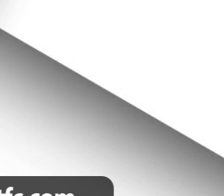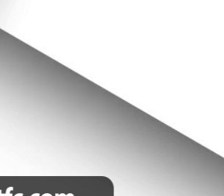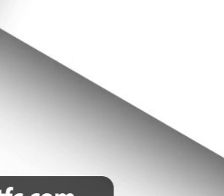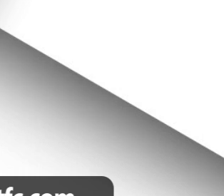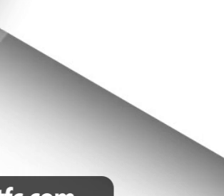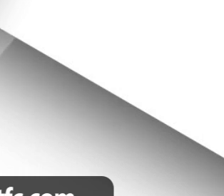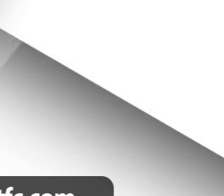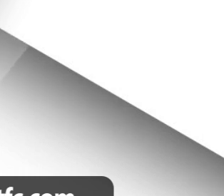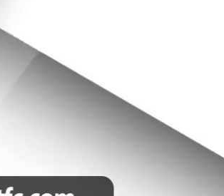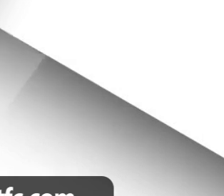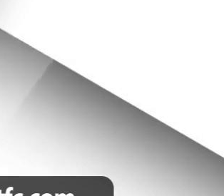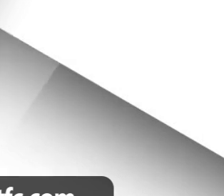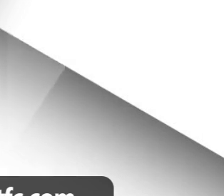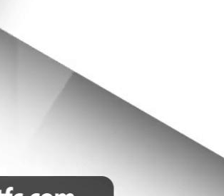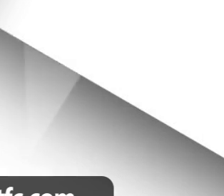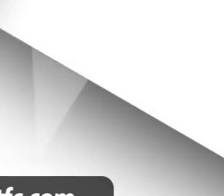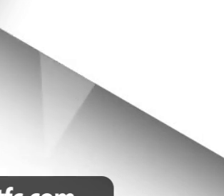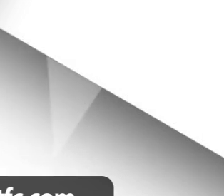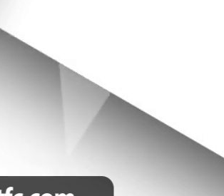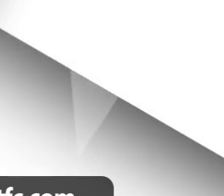Outro Outro Outro Thank you.